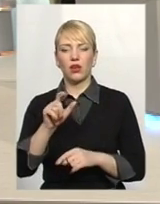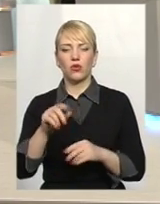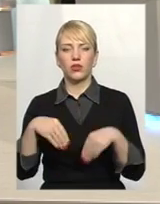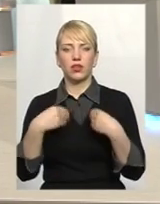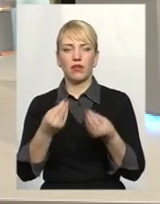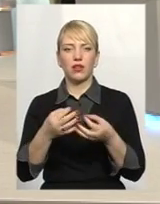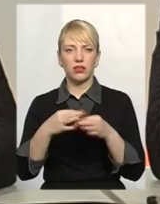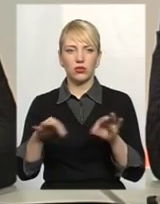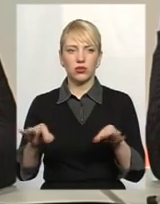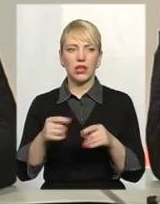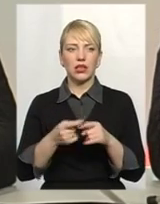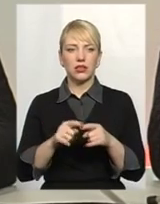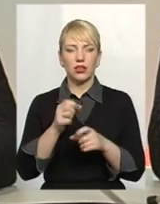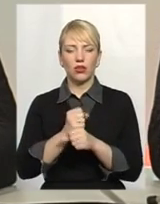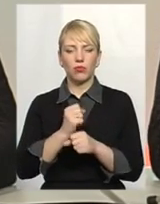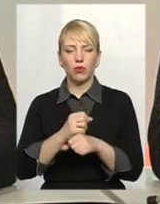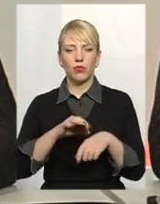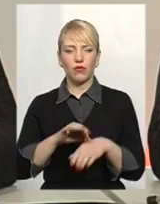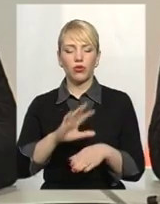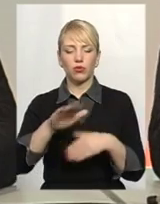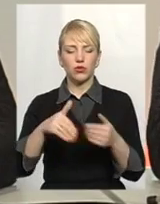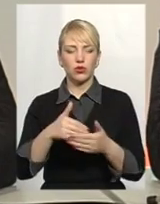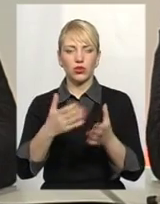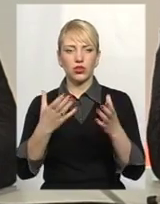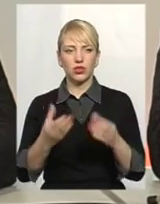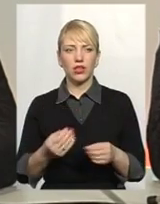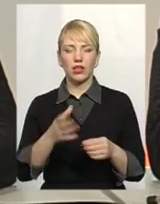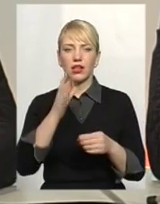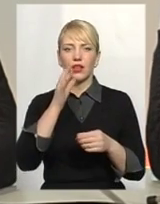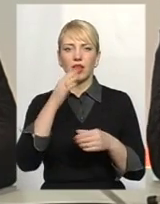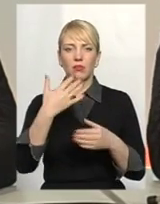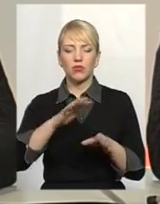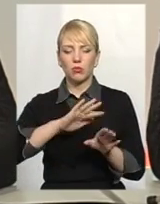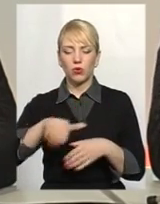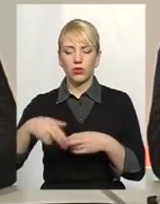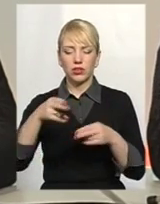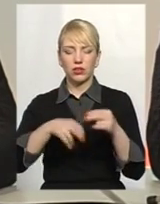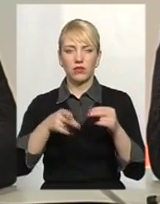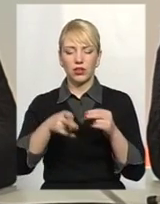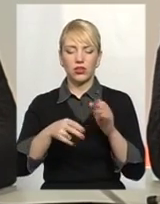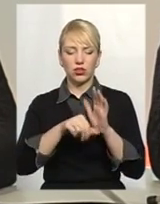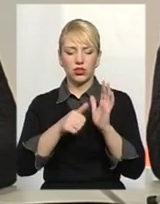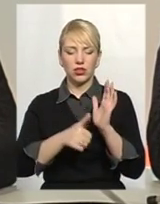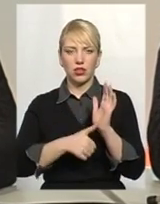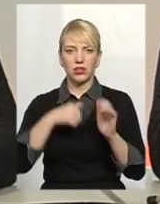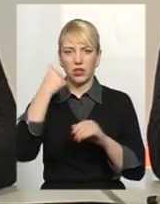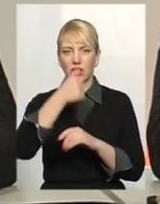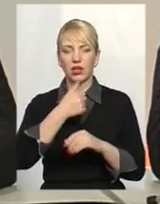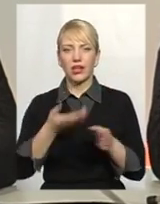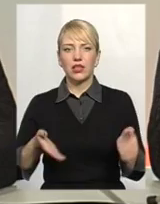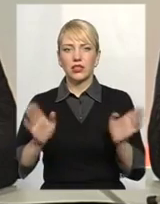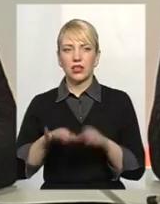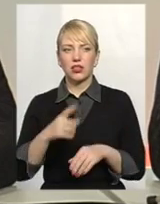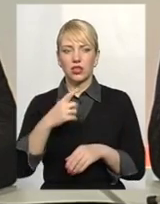проводимо по сьогоднішній день. Але термін проходить, закінчується 2016, залишається один єдиний рік, а